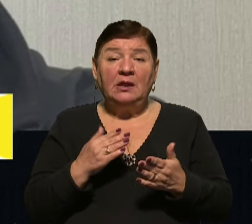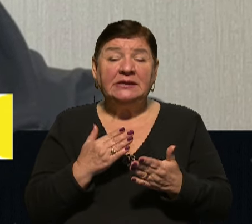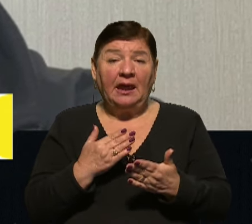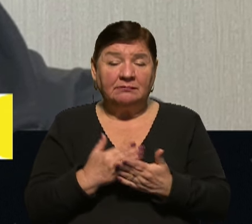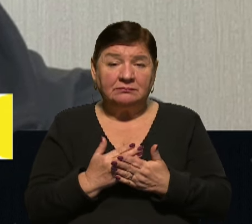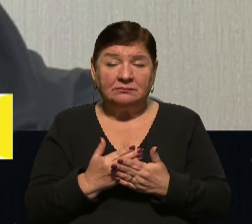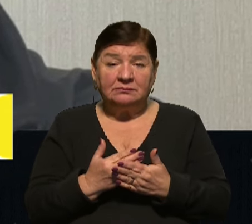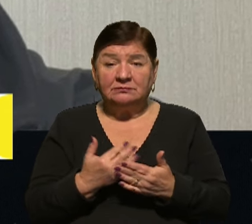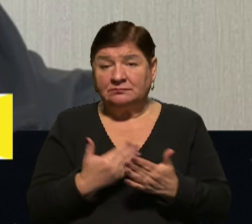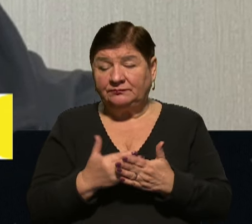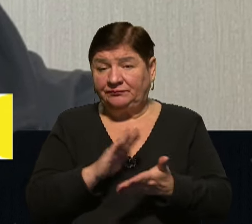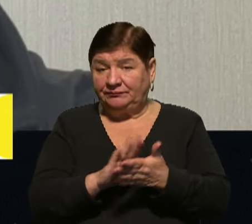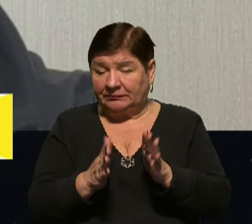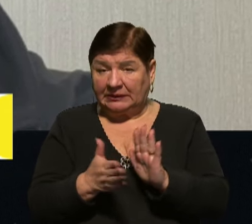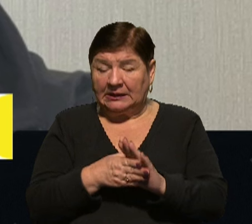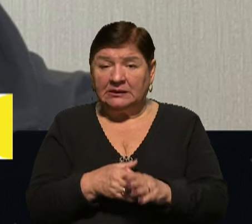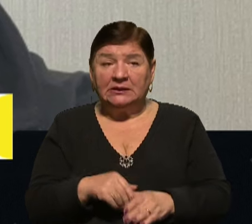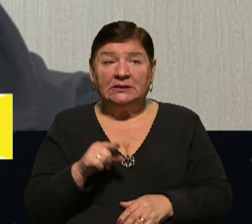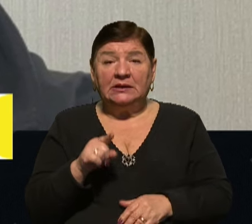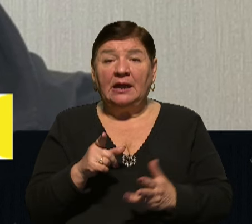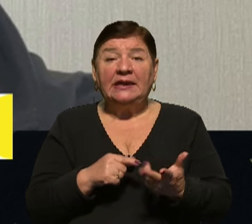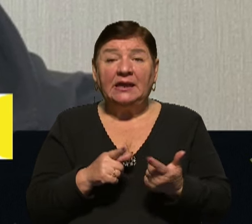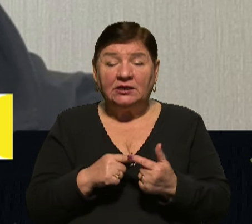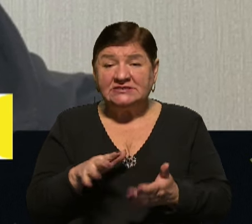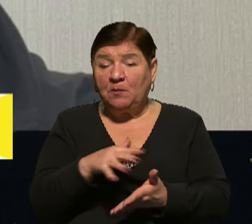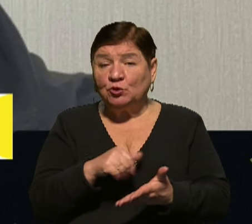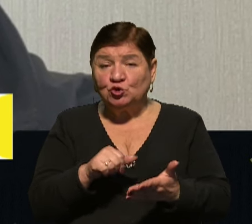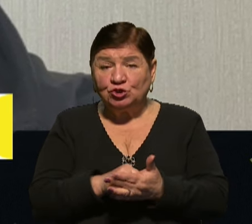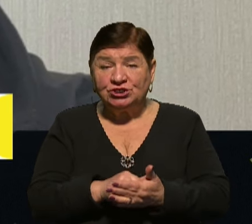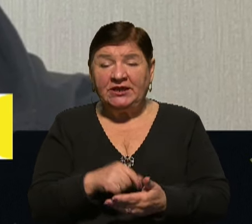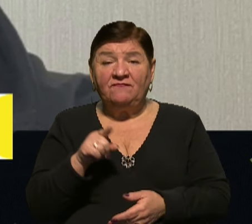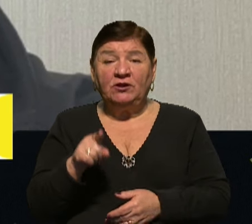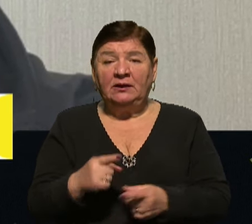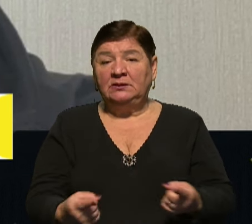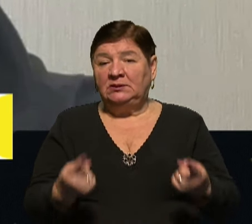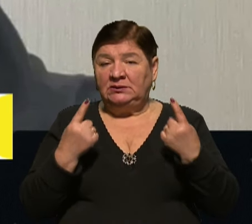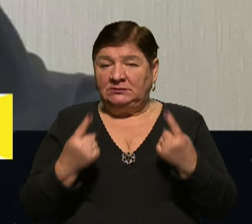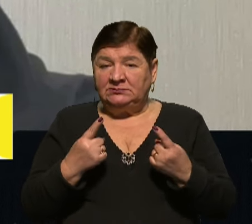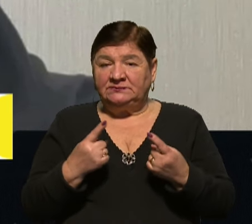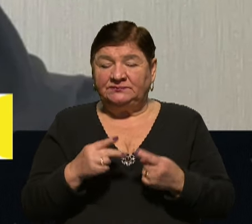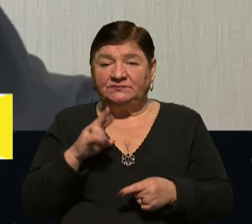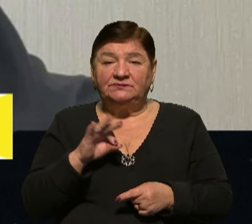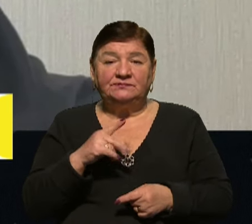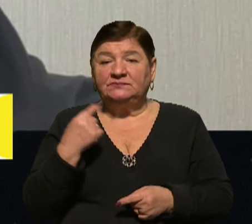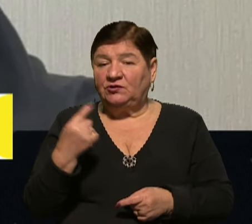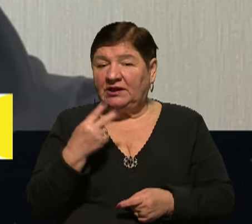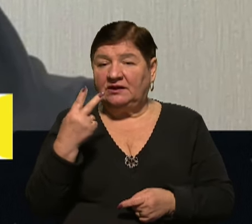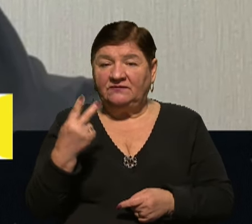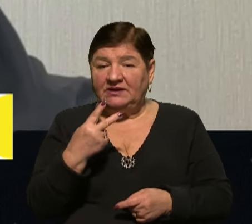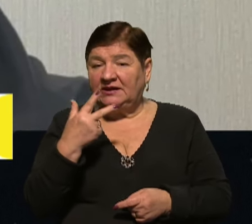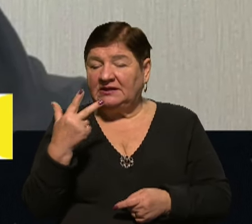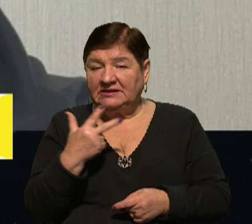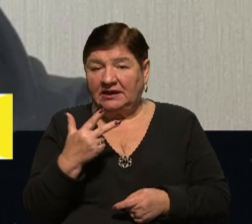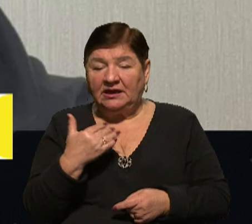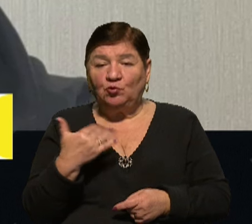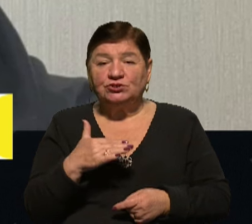певна ситуація з кількістю пошкоджень, і вона значна, тобто це не одна, не дві, не три бригади вже